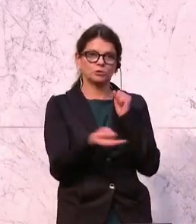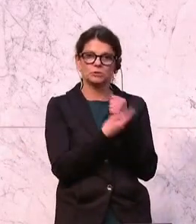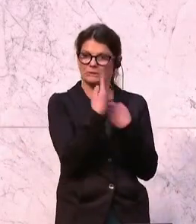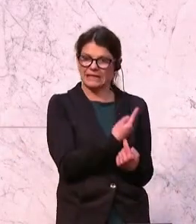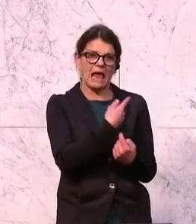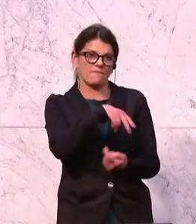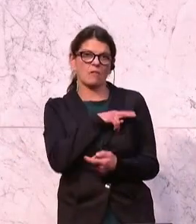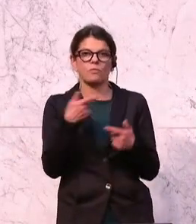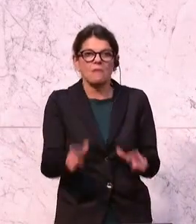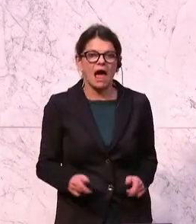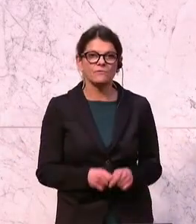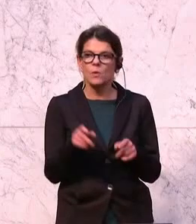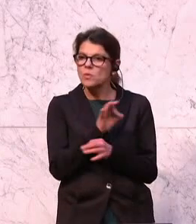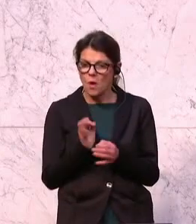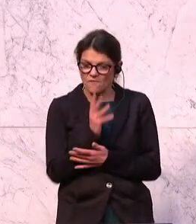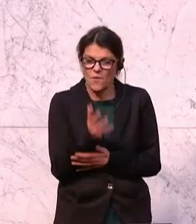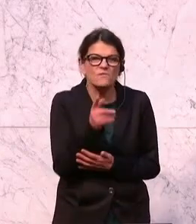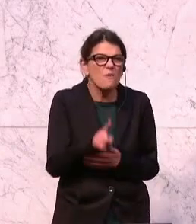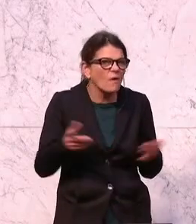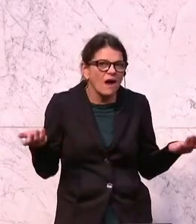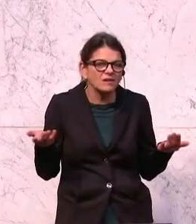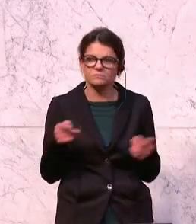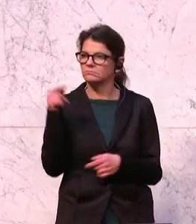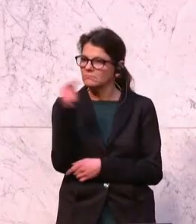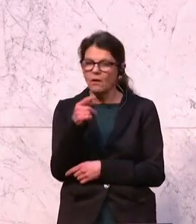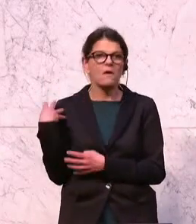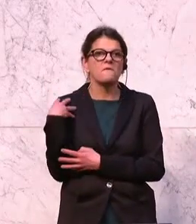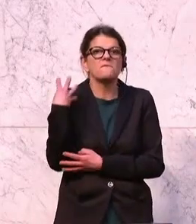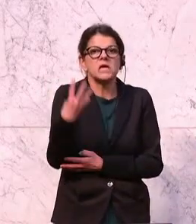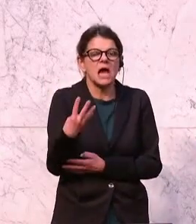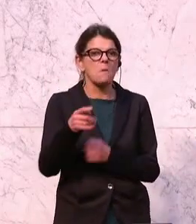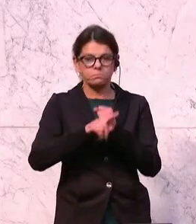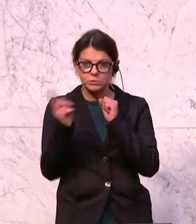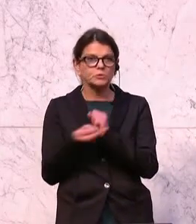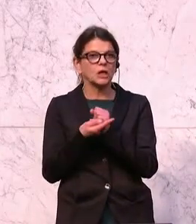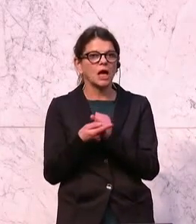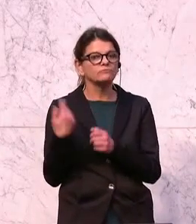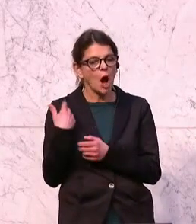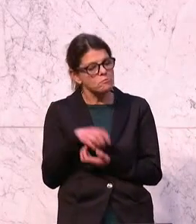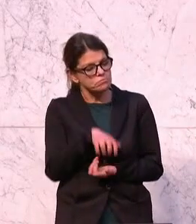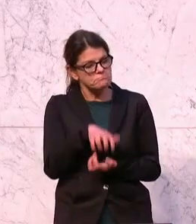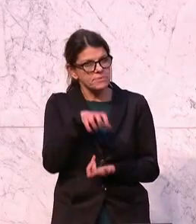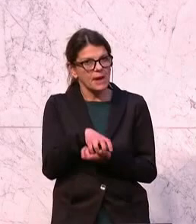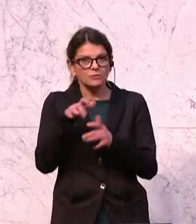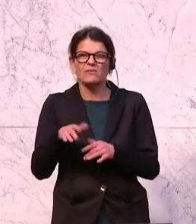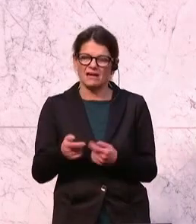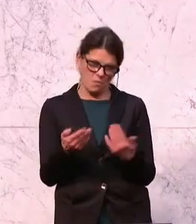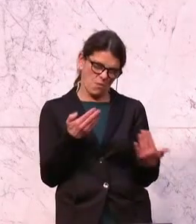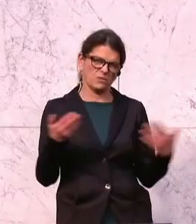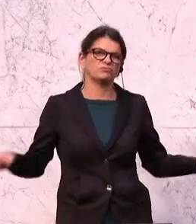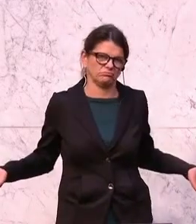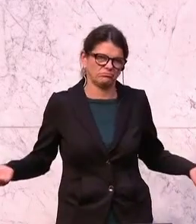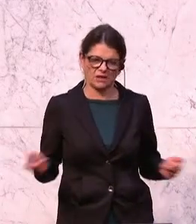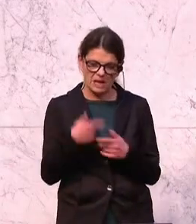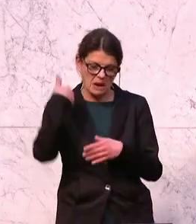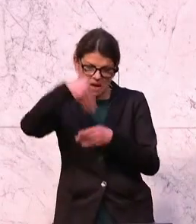verantworten dürfen und das nur fünf Monate und Sie haben sich vier Budgets stricken können. Das ist einmal ein Unterschied und wenn ich dann auf die